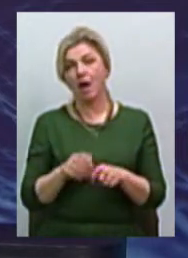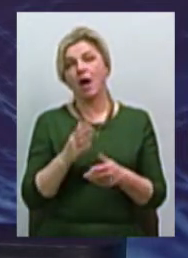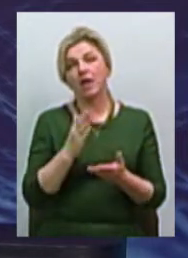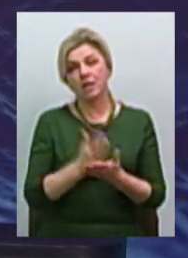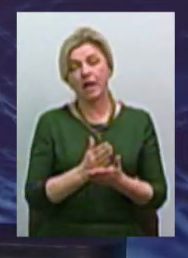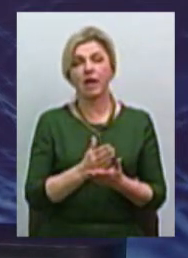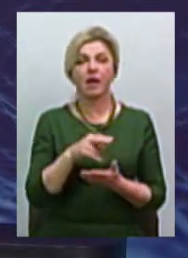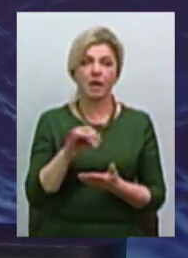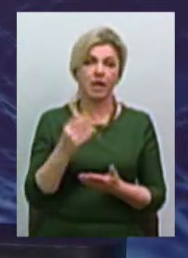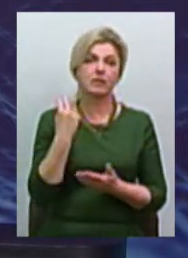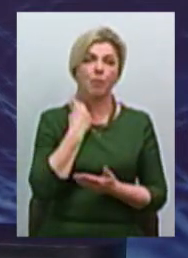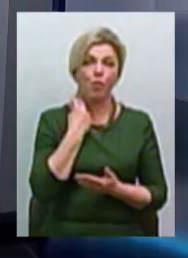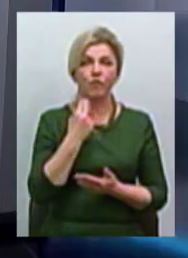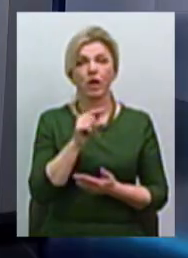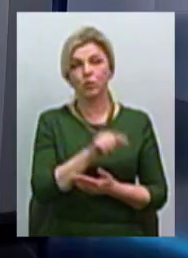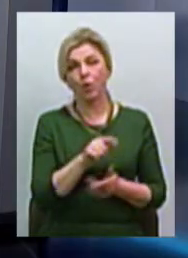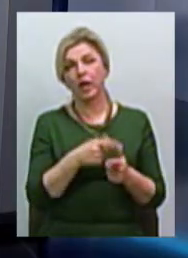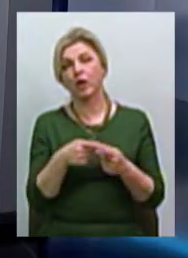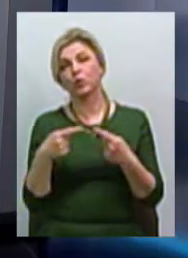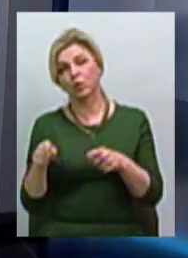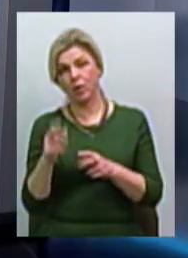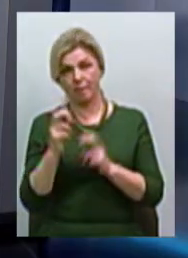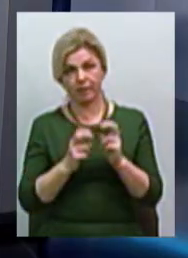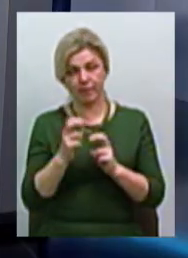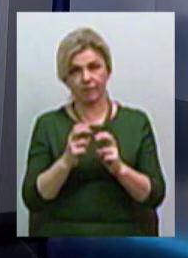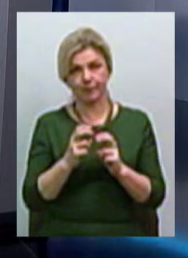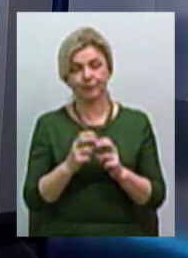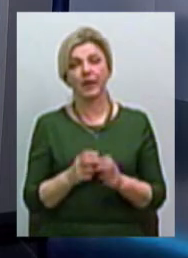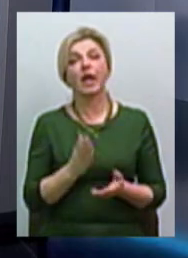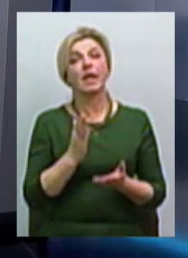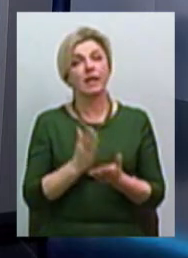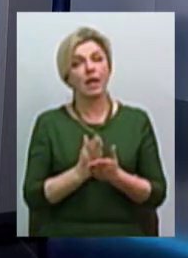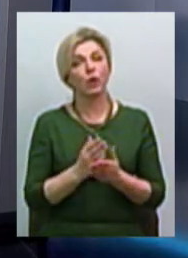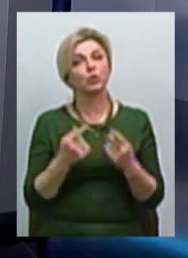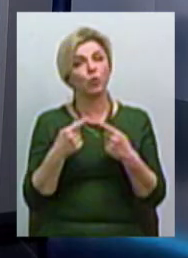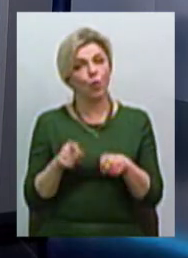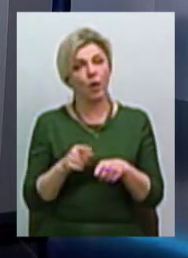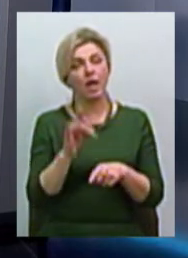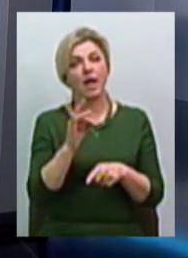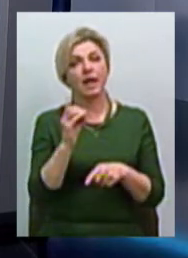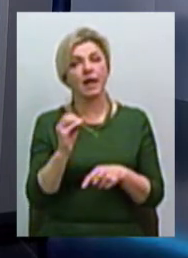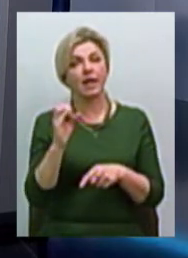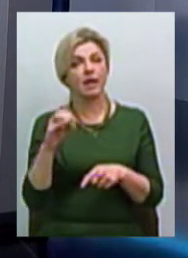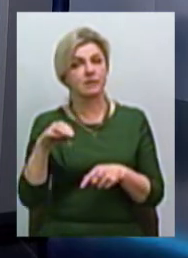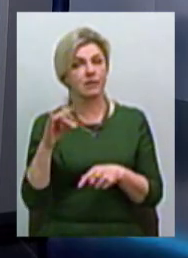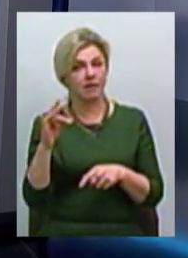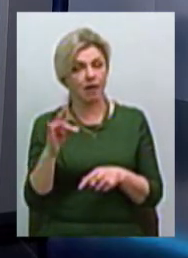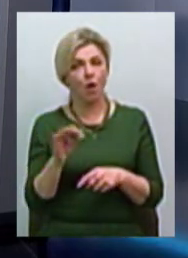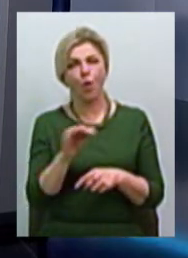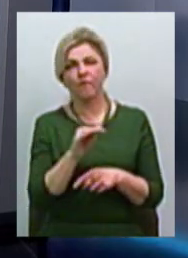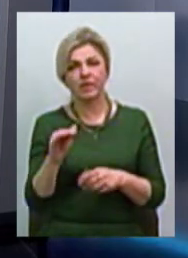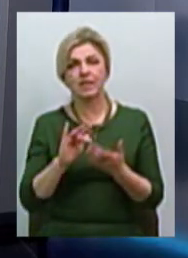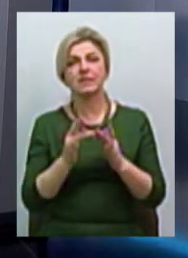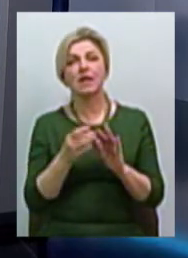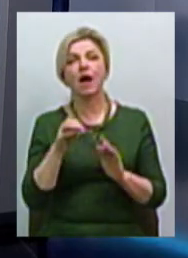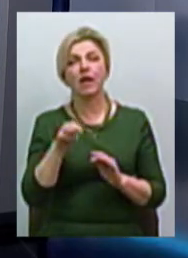чи заборгованості у того чи іншого підприємства. Також, існує ще один реєстр, він знаходиться на офіційному сайті